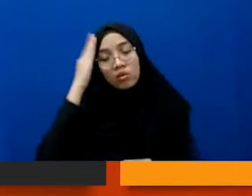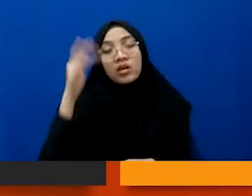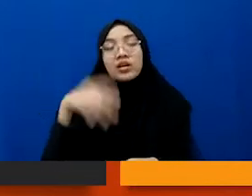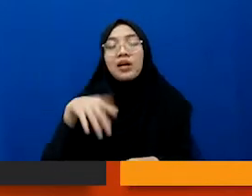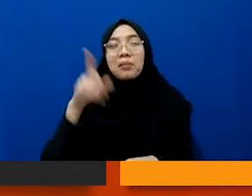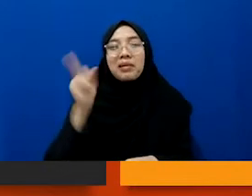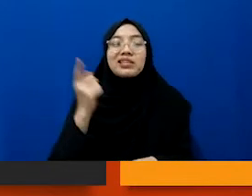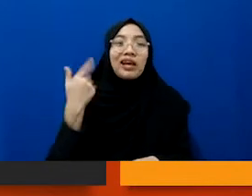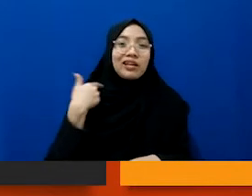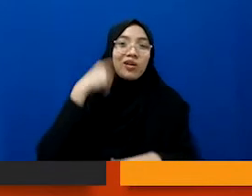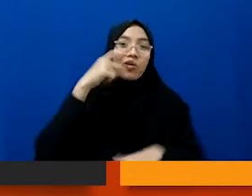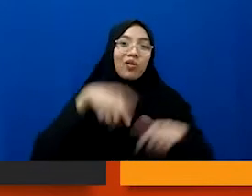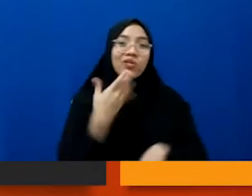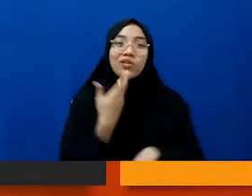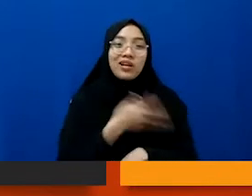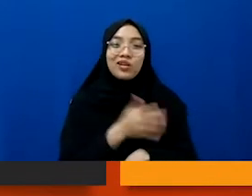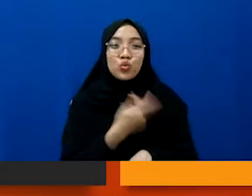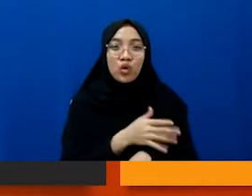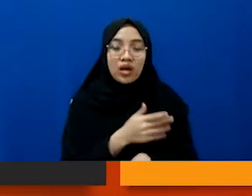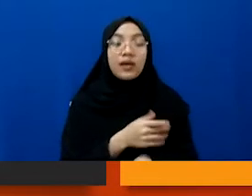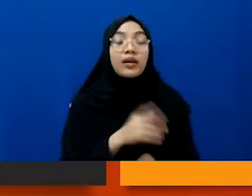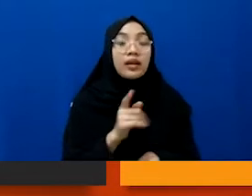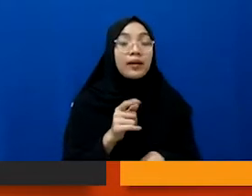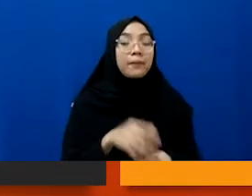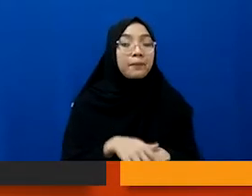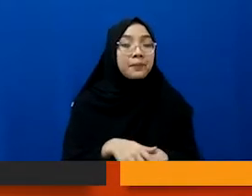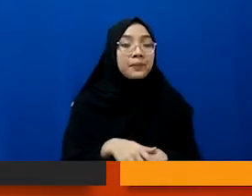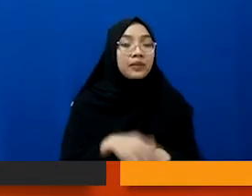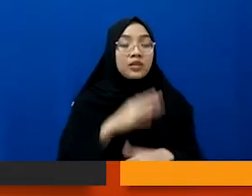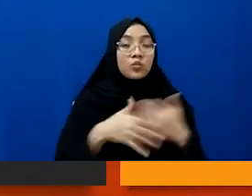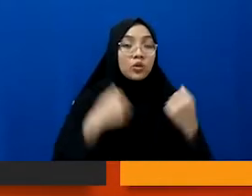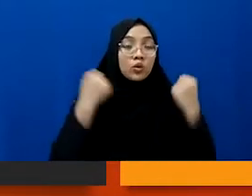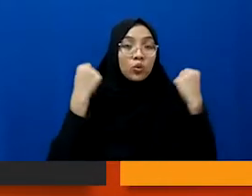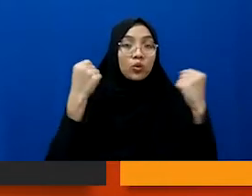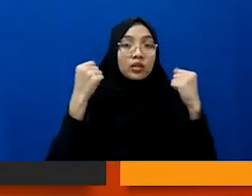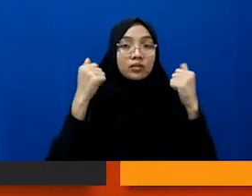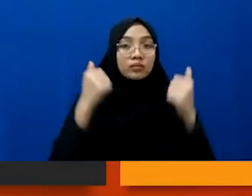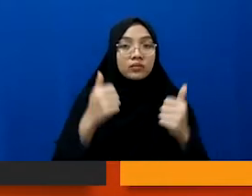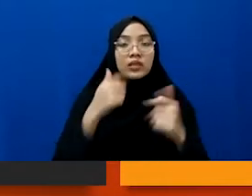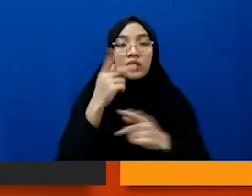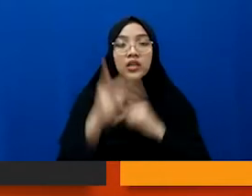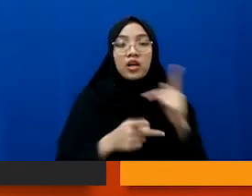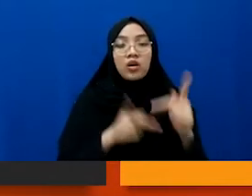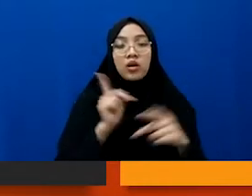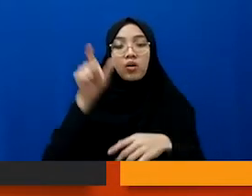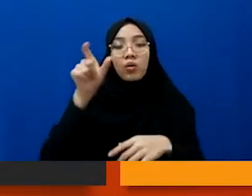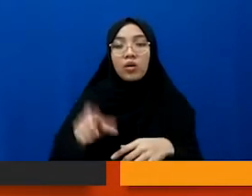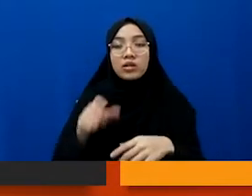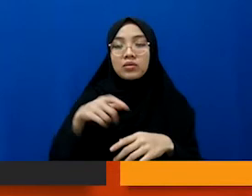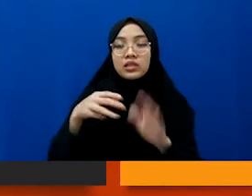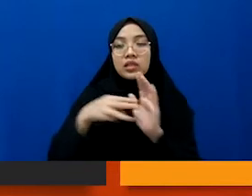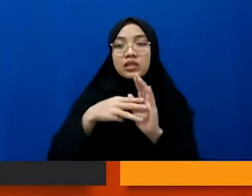tidak suka artinya biar ini kuat kalau misalnya ada orang yang menggugat